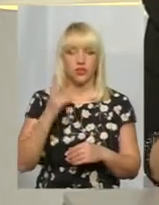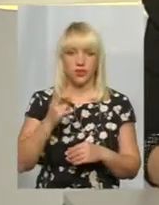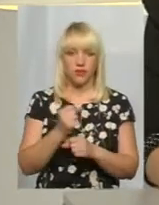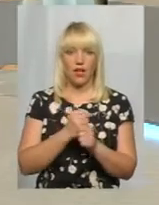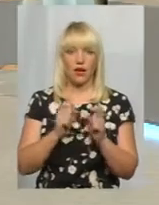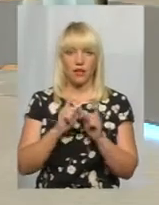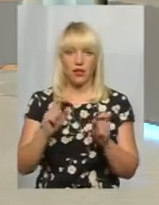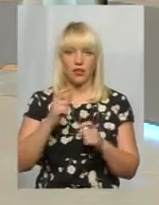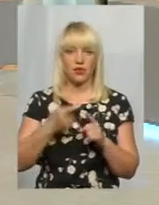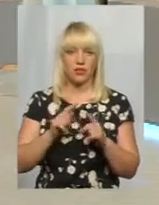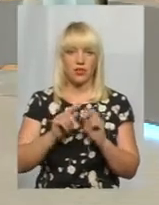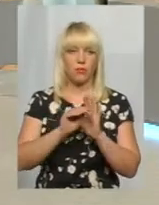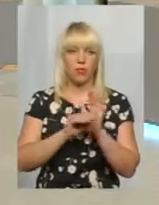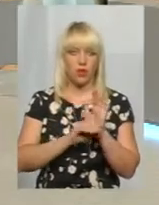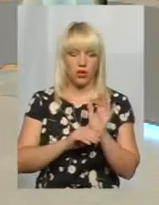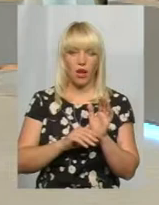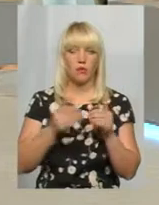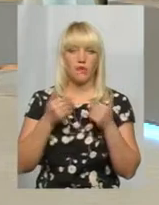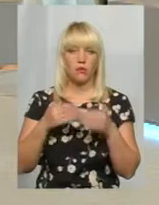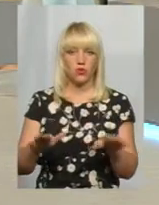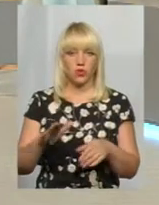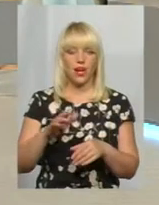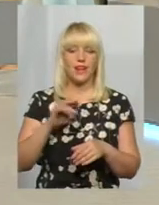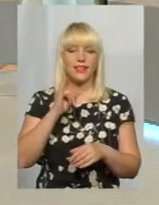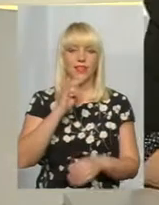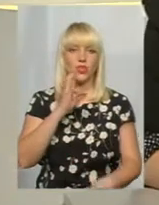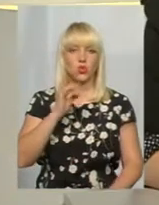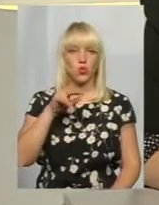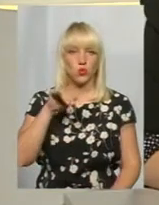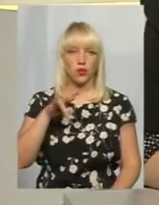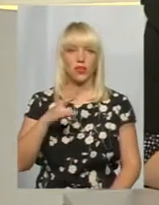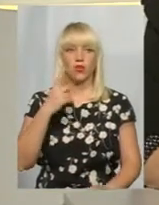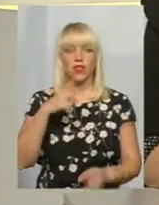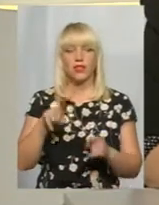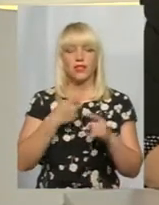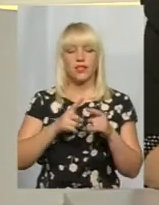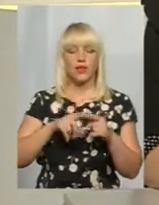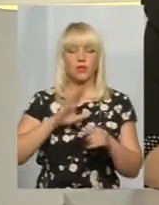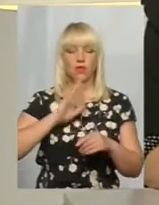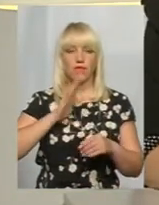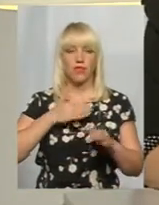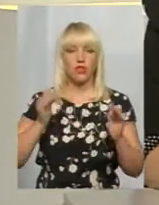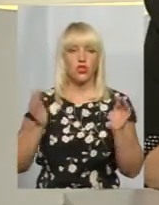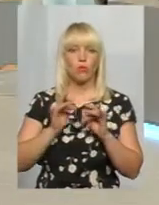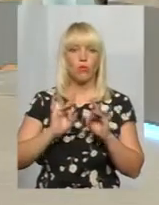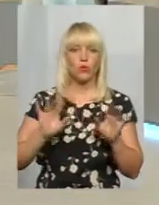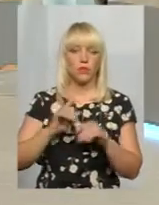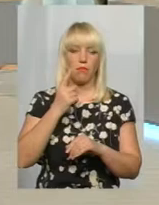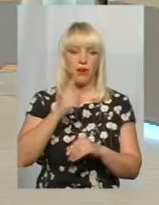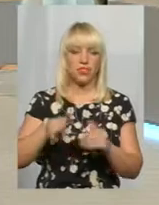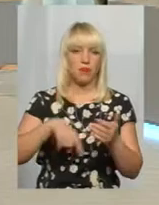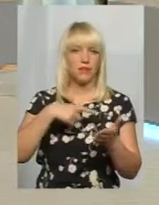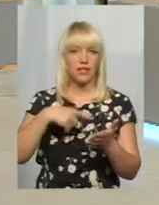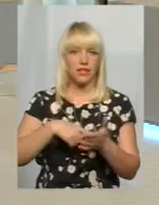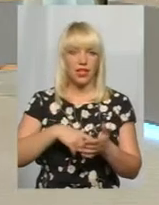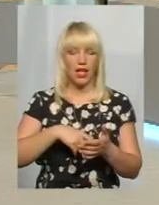відпускають інсулін, і от одна з них була в нашому сюжеті, це перша міська аптека, яка сказала